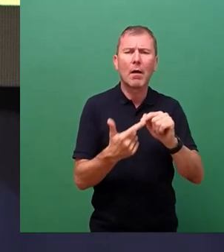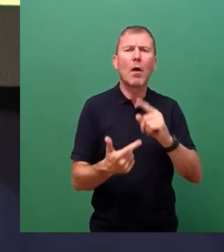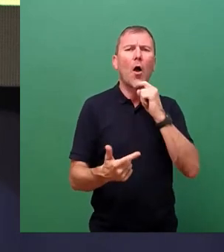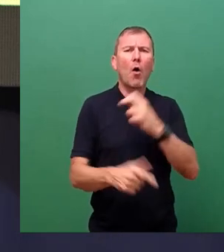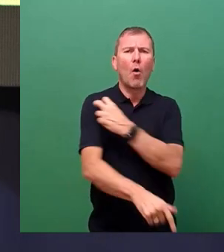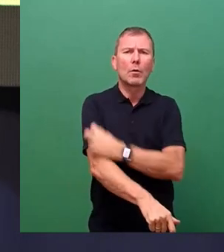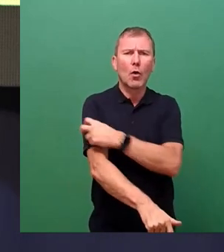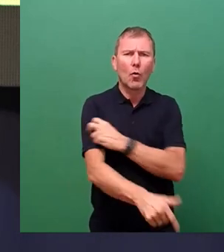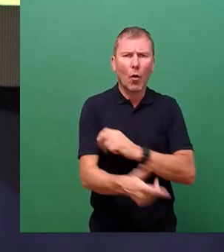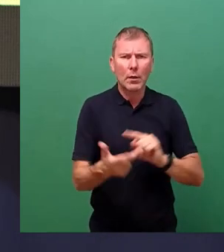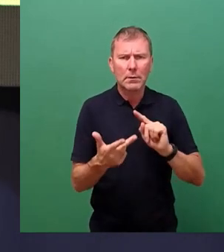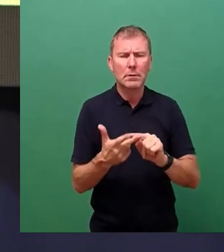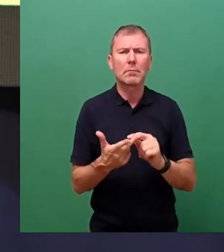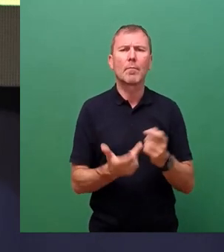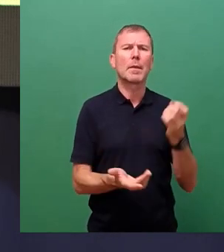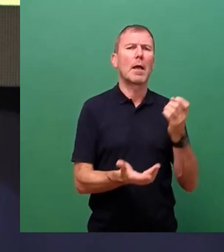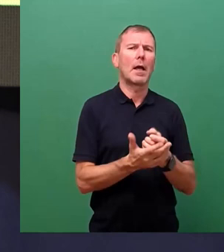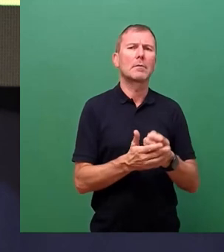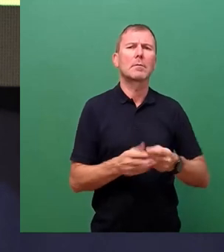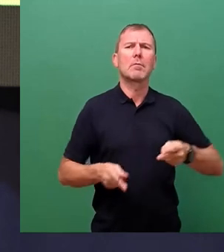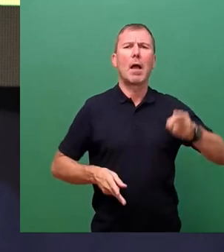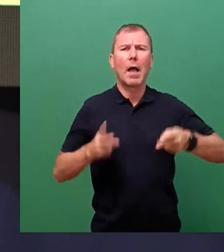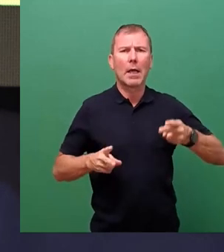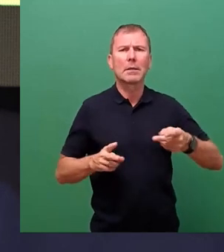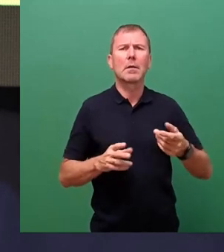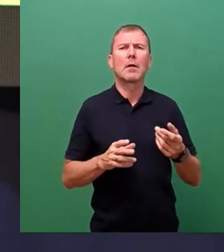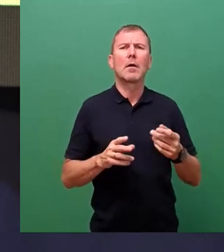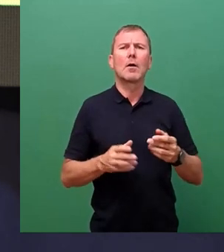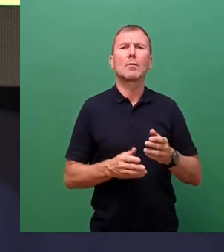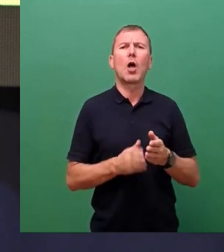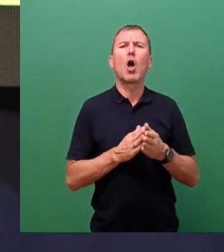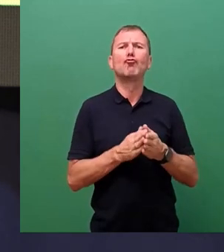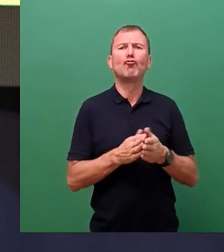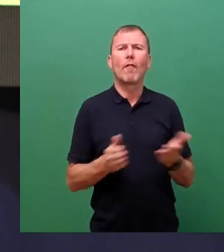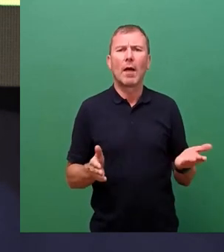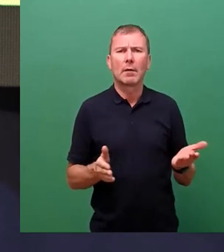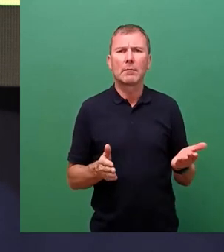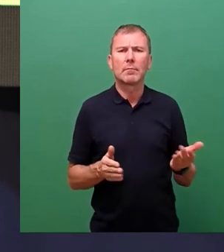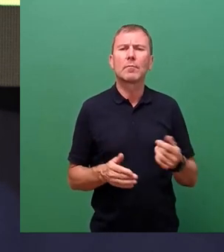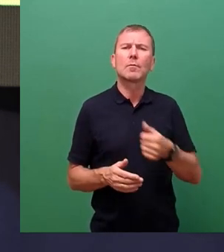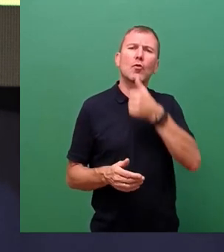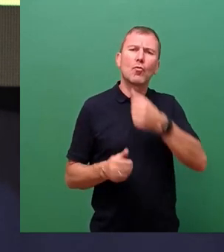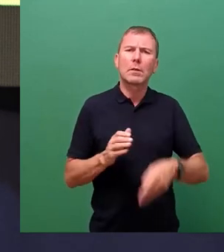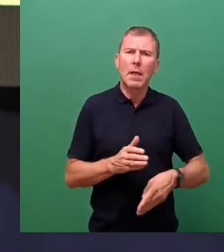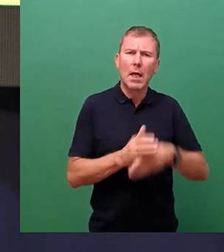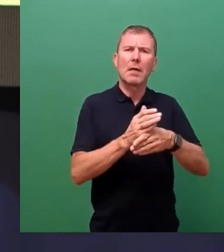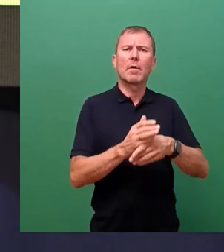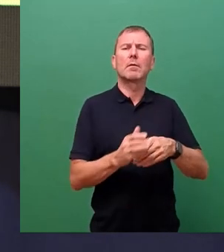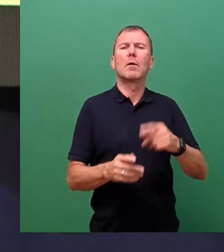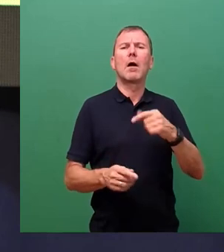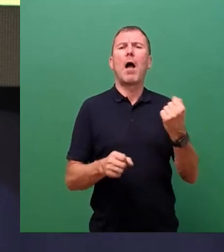der Einsatz als Laienrichter oder Schöffe, das Engagement in der Jugendhilfe oder der Einsatz im Betriebsrat.